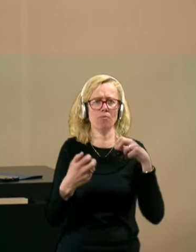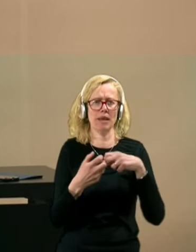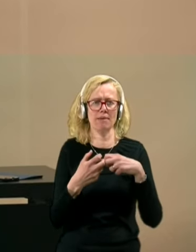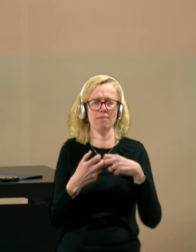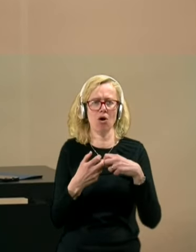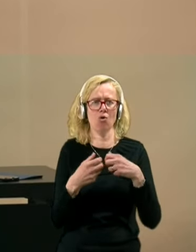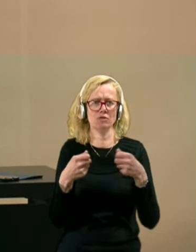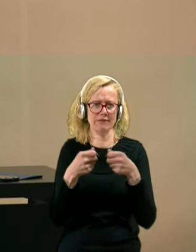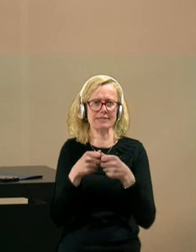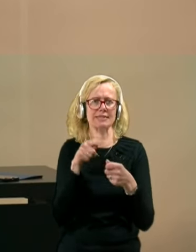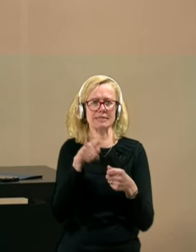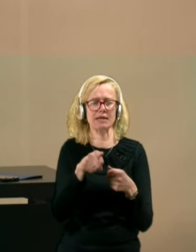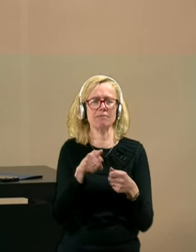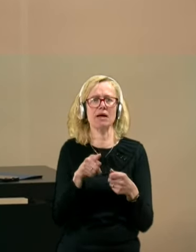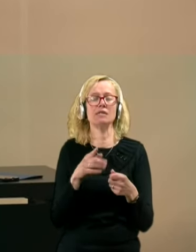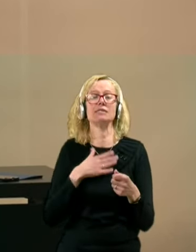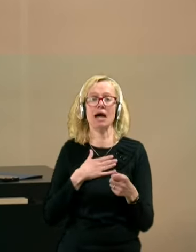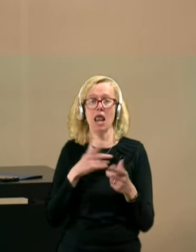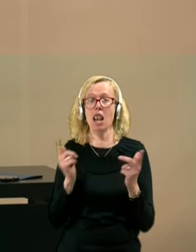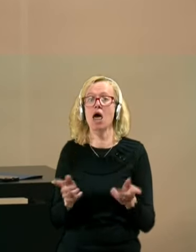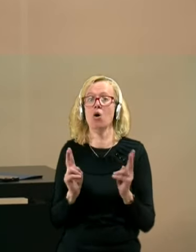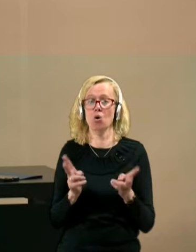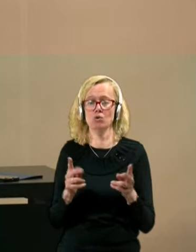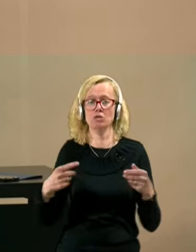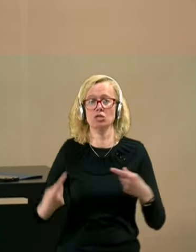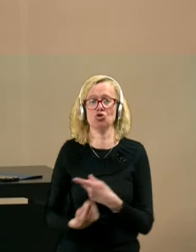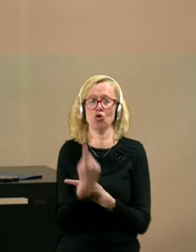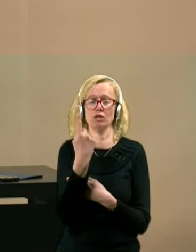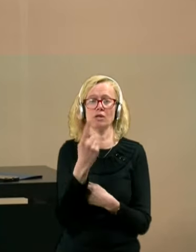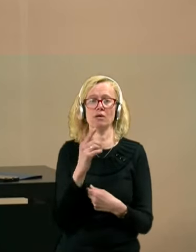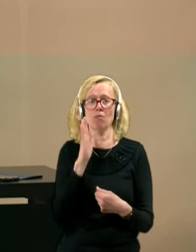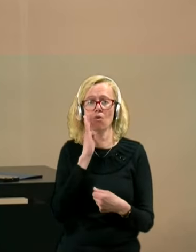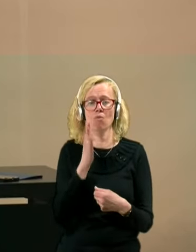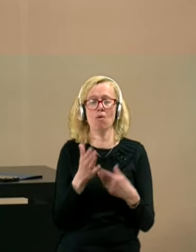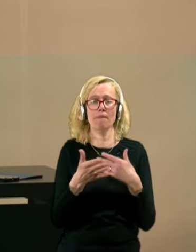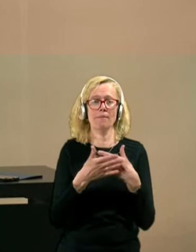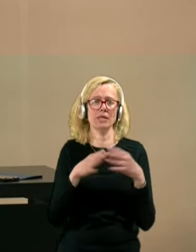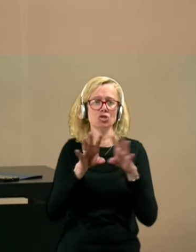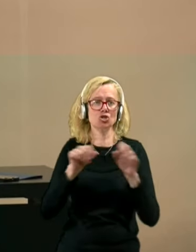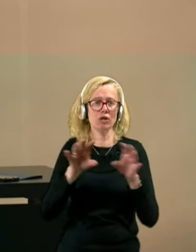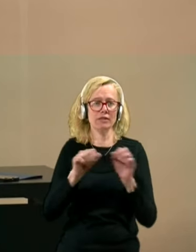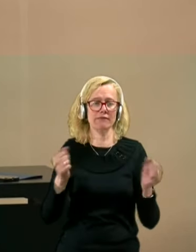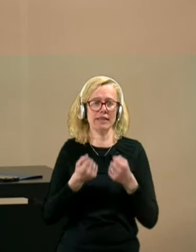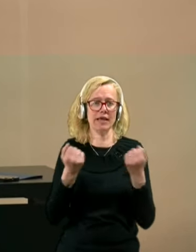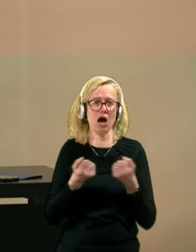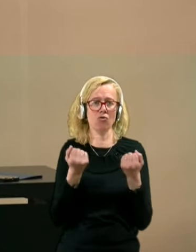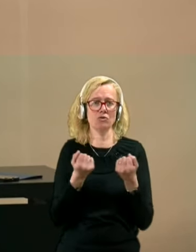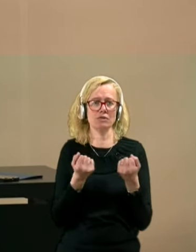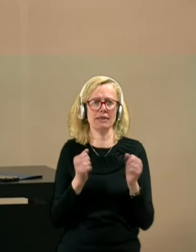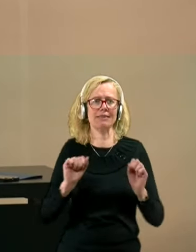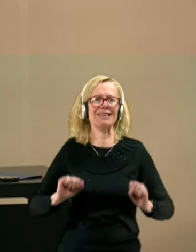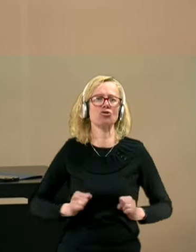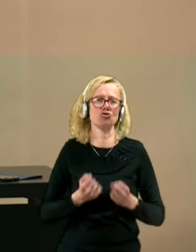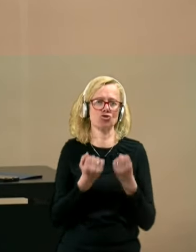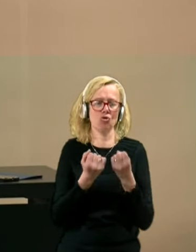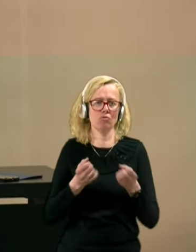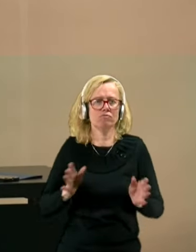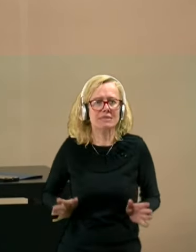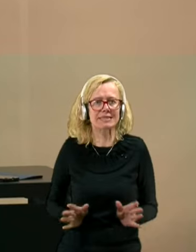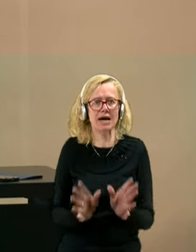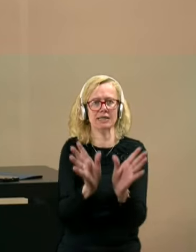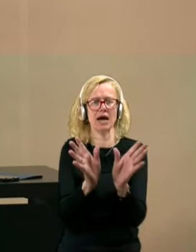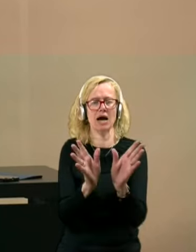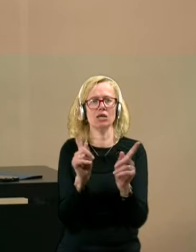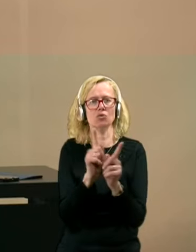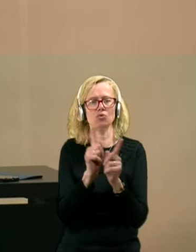se lahko zgodi, da bomo pri storitvenih dejavnostih težko zagnali tudi